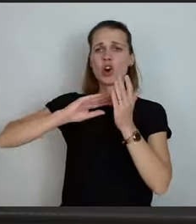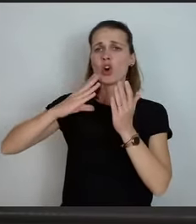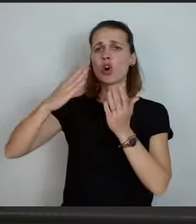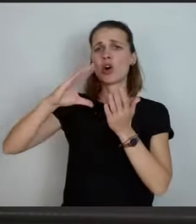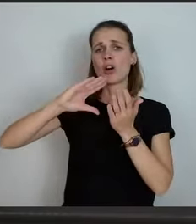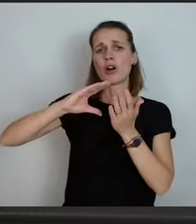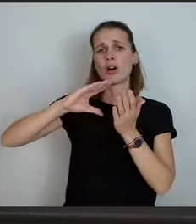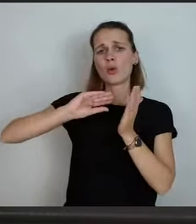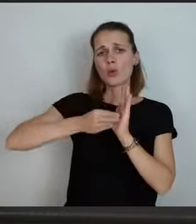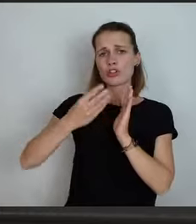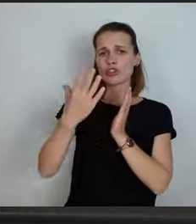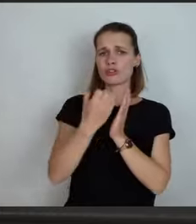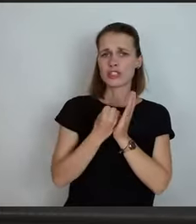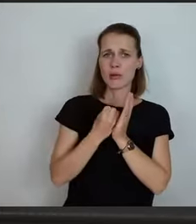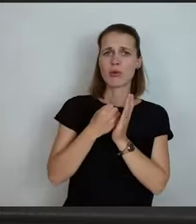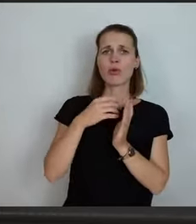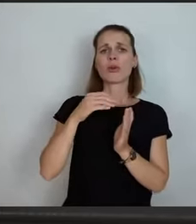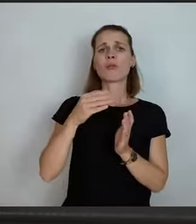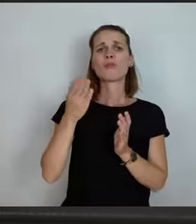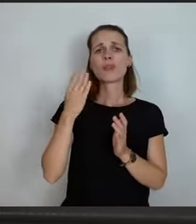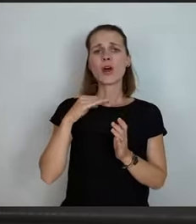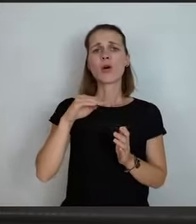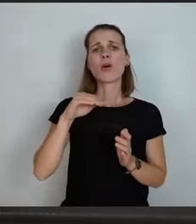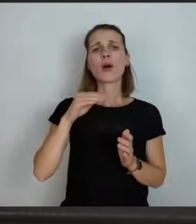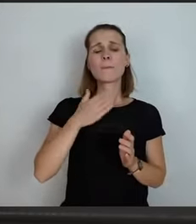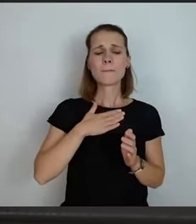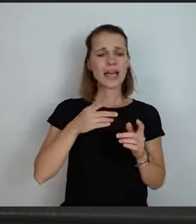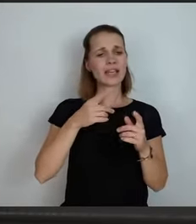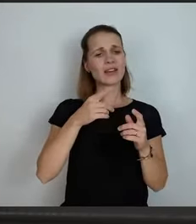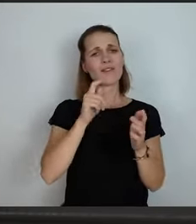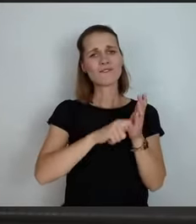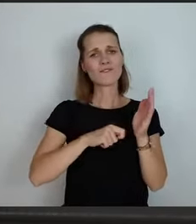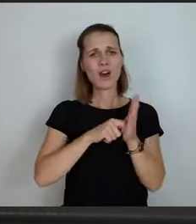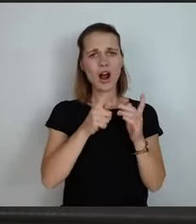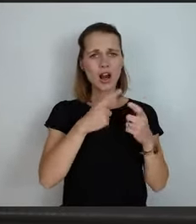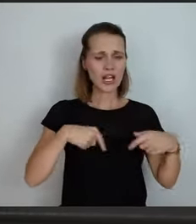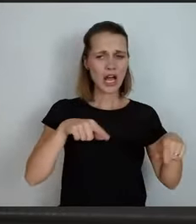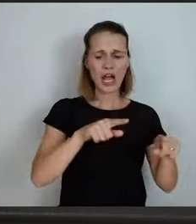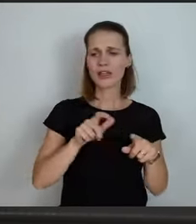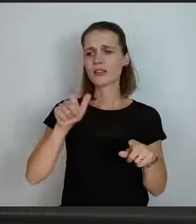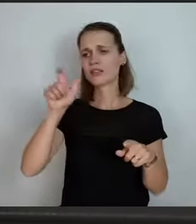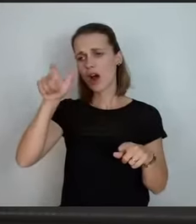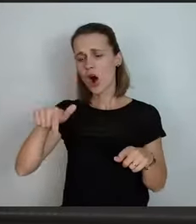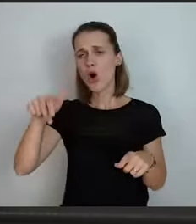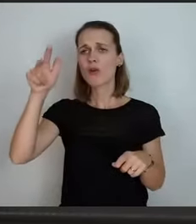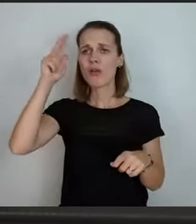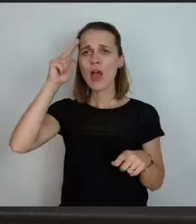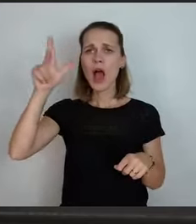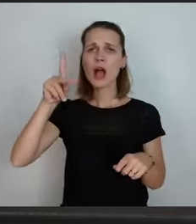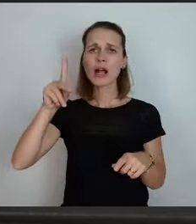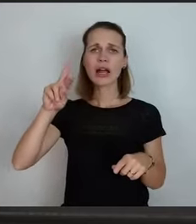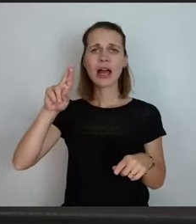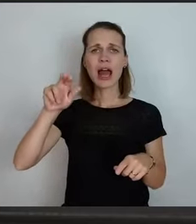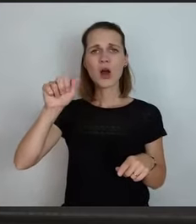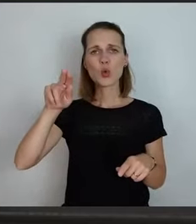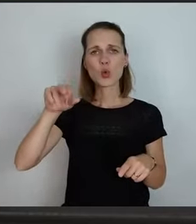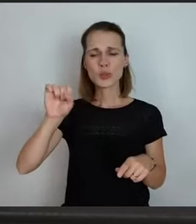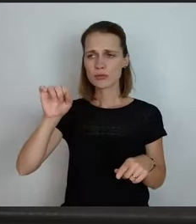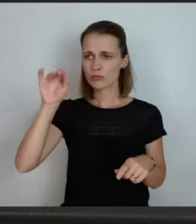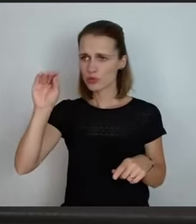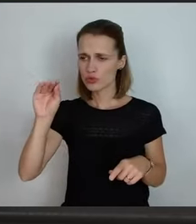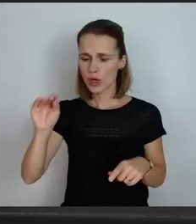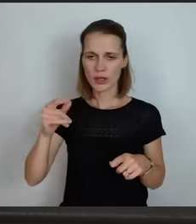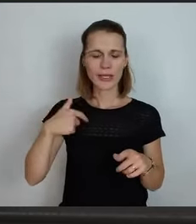ich habe meinen, den MdB in meinem Wahlkreis, ich habe Verbindung aufgenommen mit Herrn Kraus, habe das dargestellt, es wurde relativ schnell